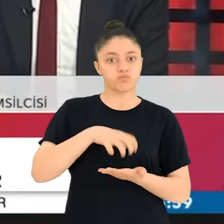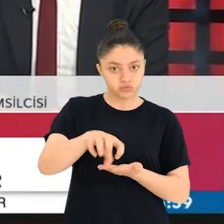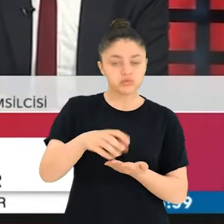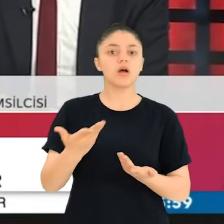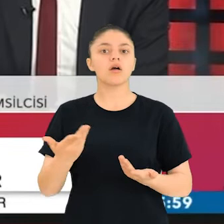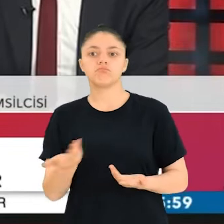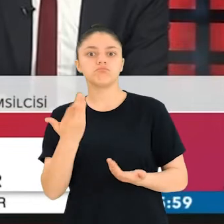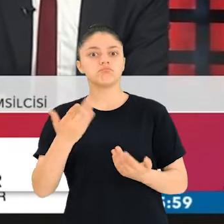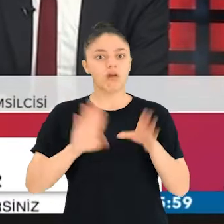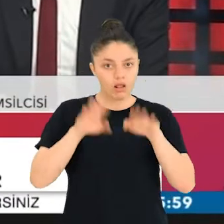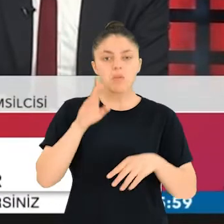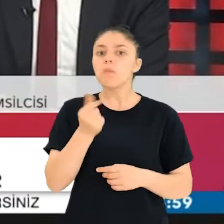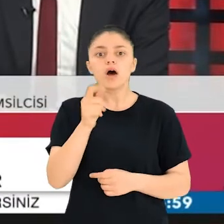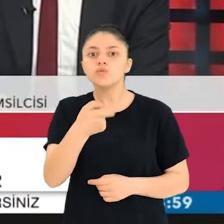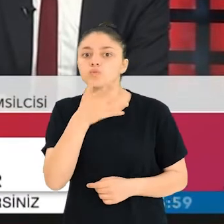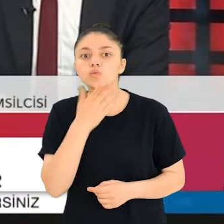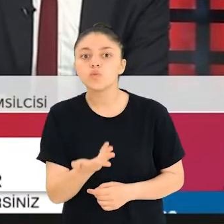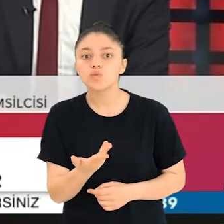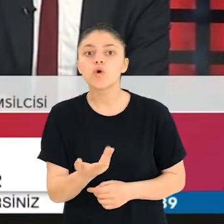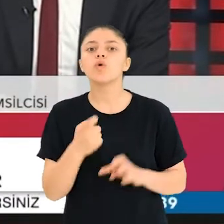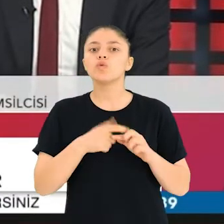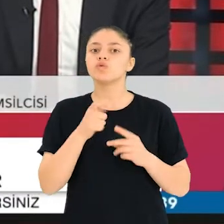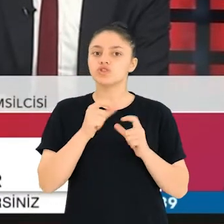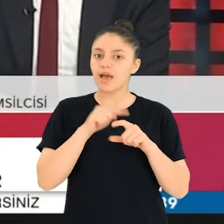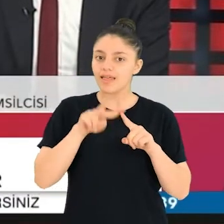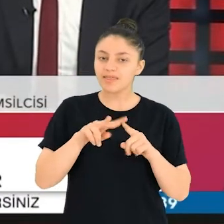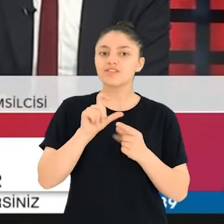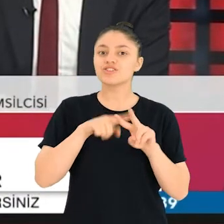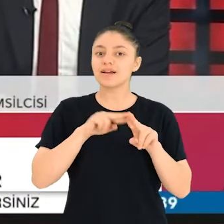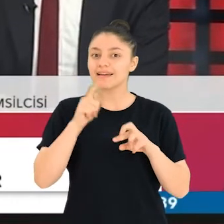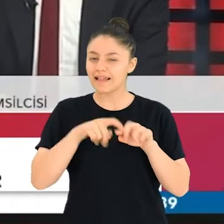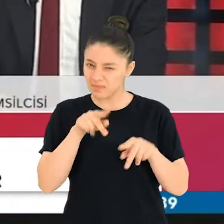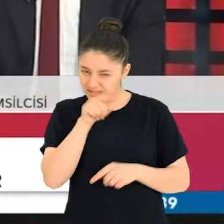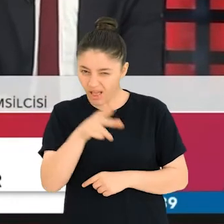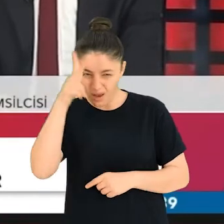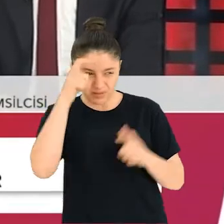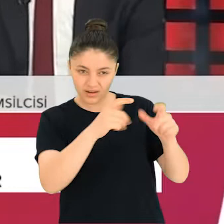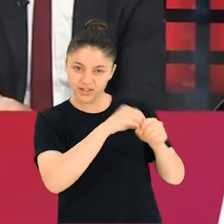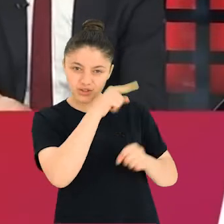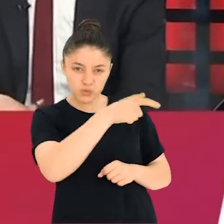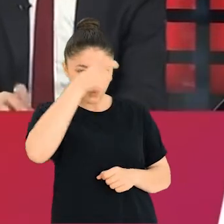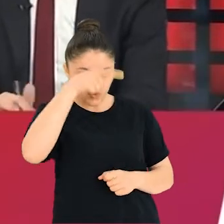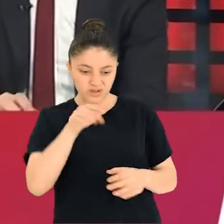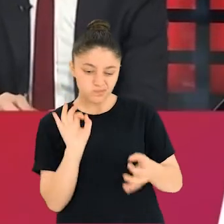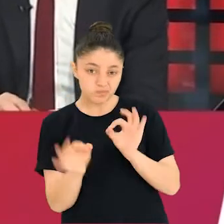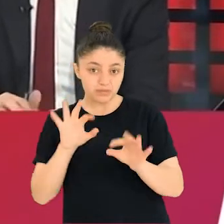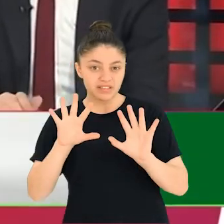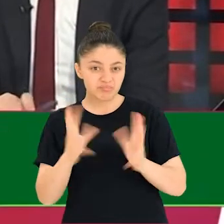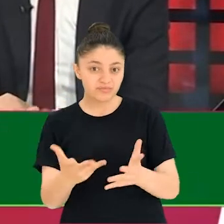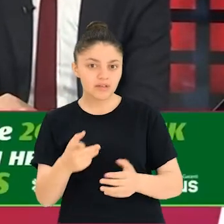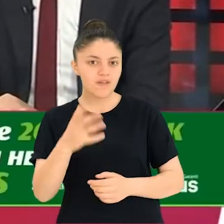fonladıysan sen bunu nereden fonladın? Bu para nereden geldi? Acaba Ruşen Çakır gibi sen de Amerika'daki bir takım Türkiye'yi karıştıracak